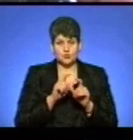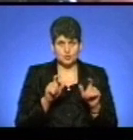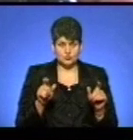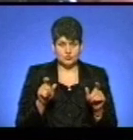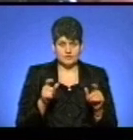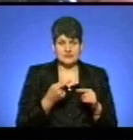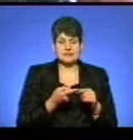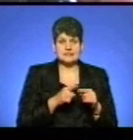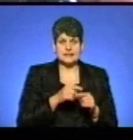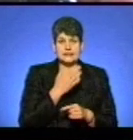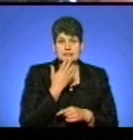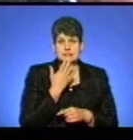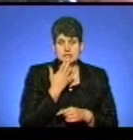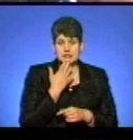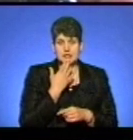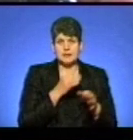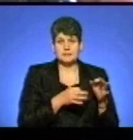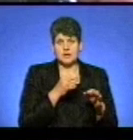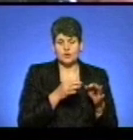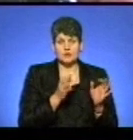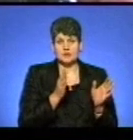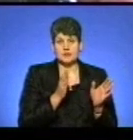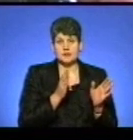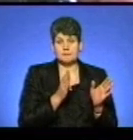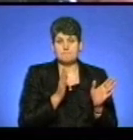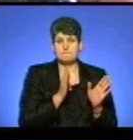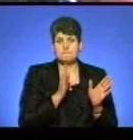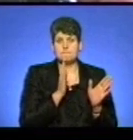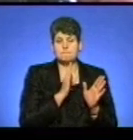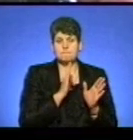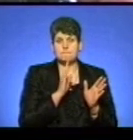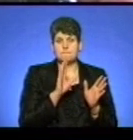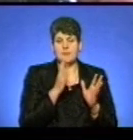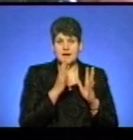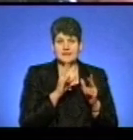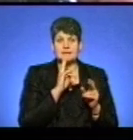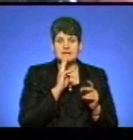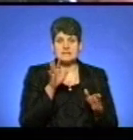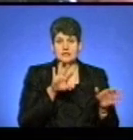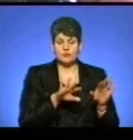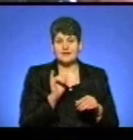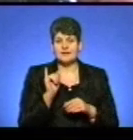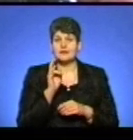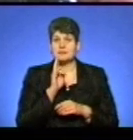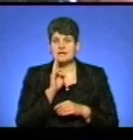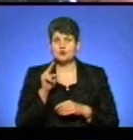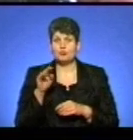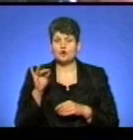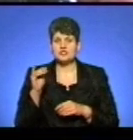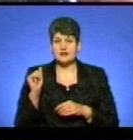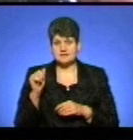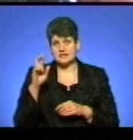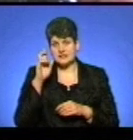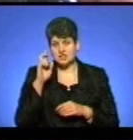Національний природній парк Кременецькі гори і Кременецько-Пачаєвський державний